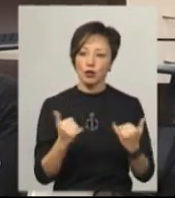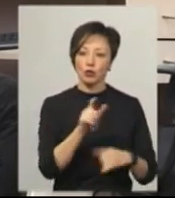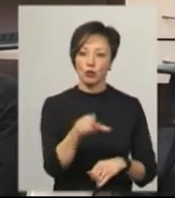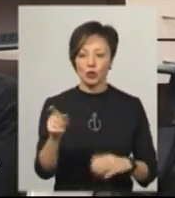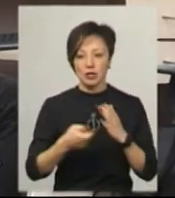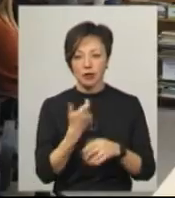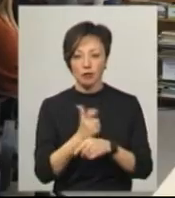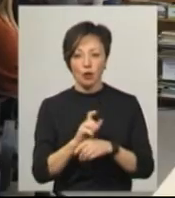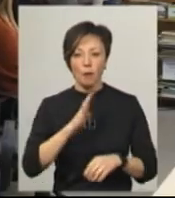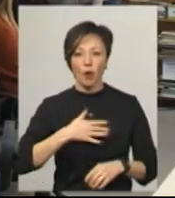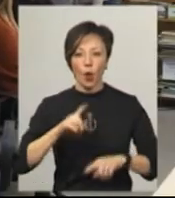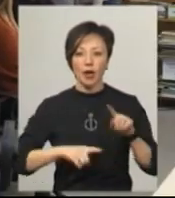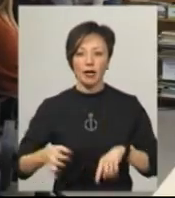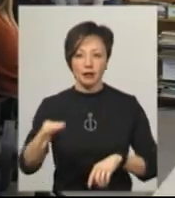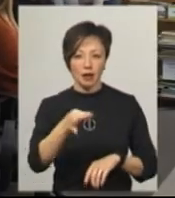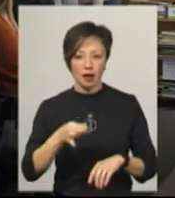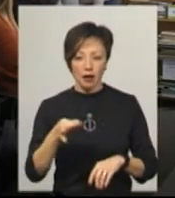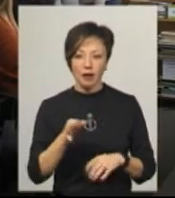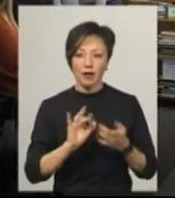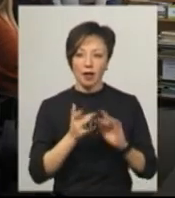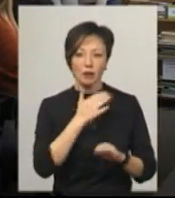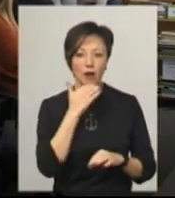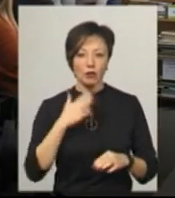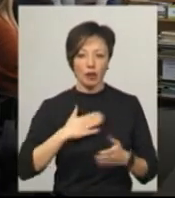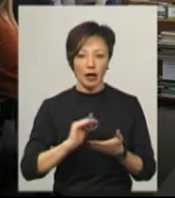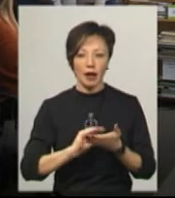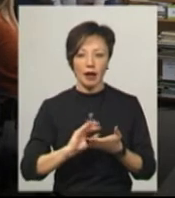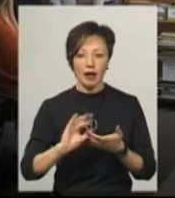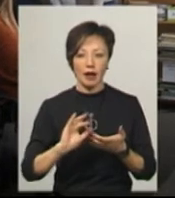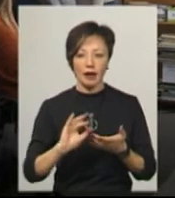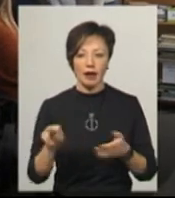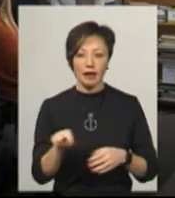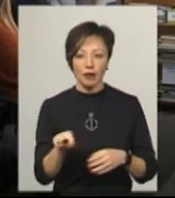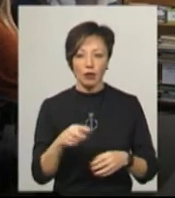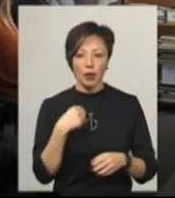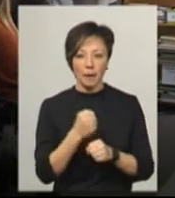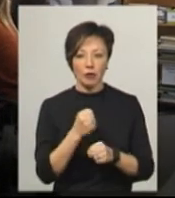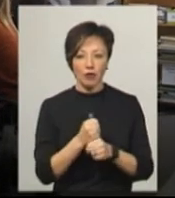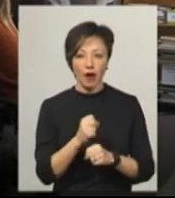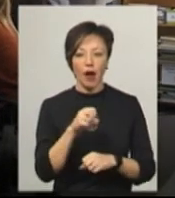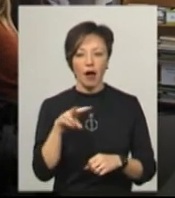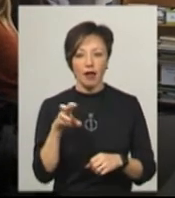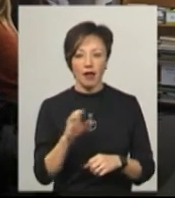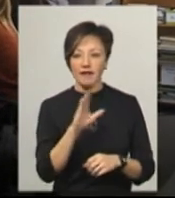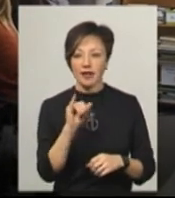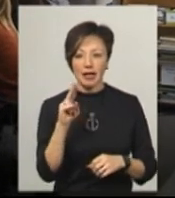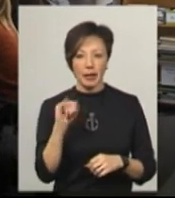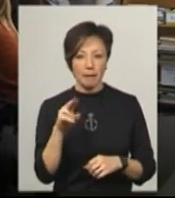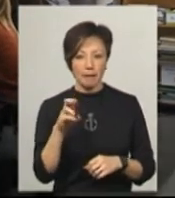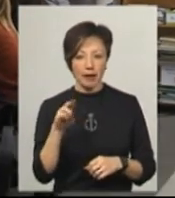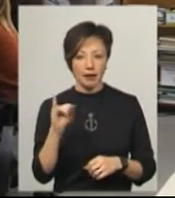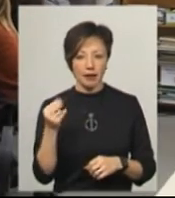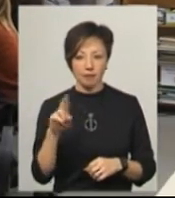більше про рідний край. В інтернеті дуже багато моєї літератури, джерел, над якими я працював, але в вікіпедії перше.